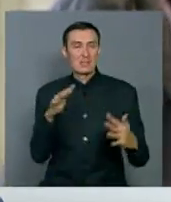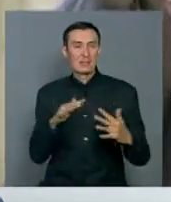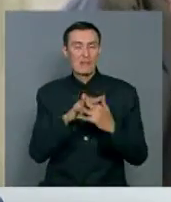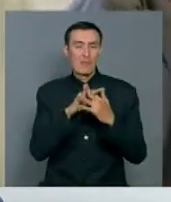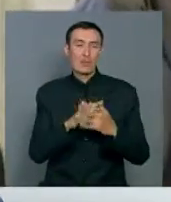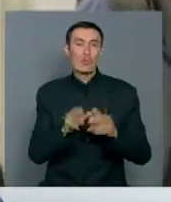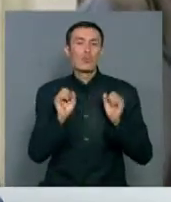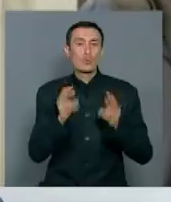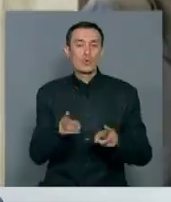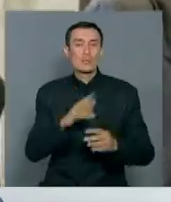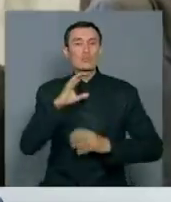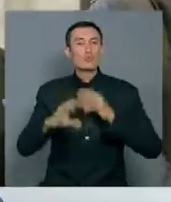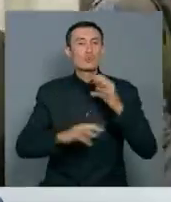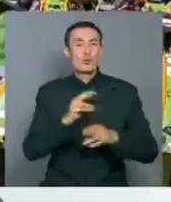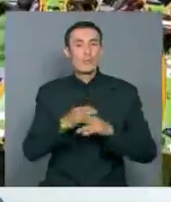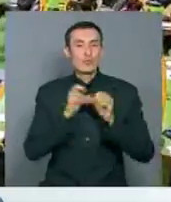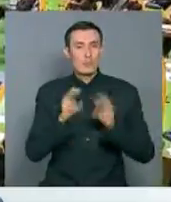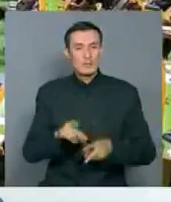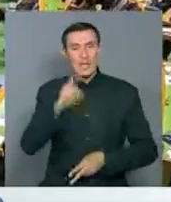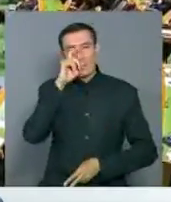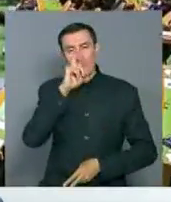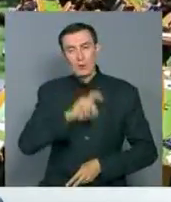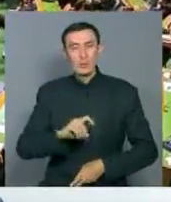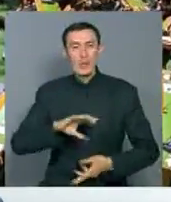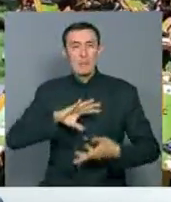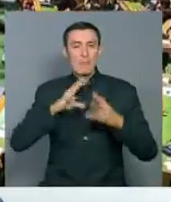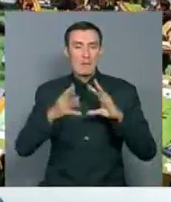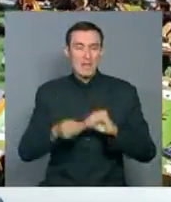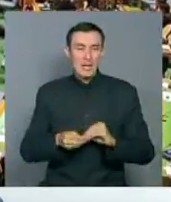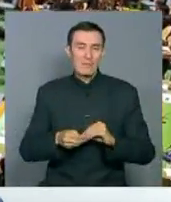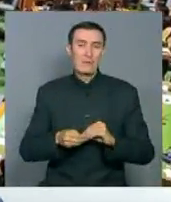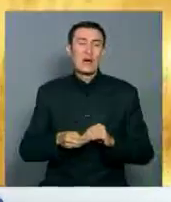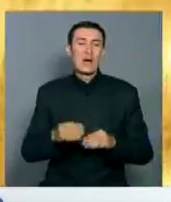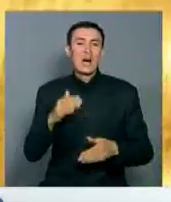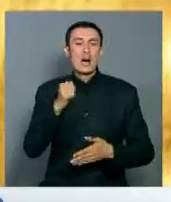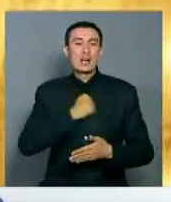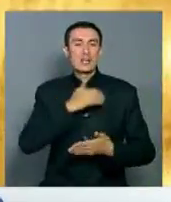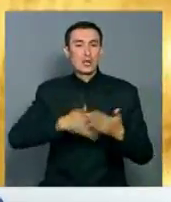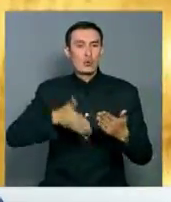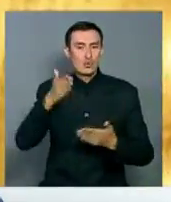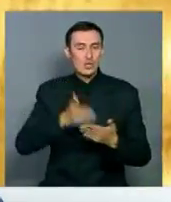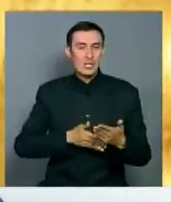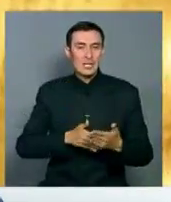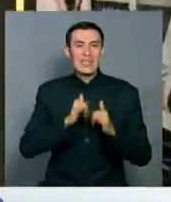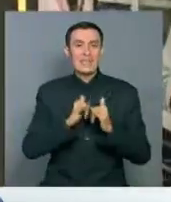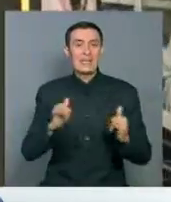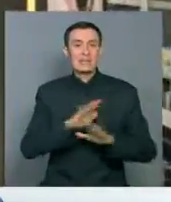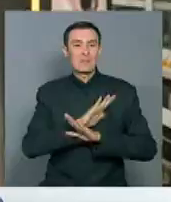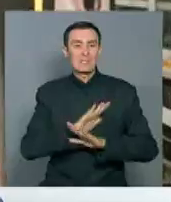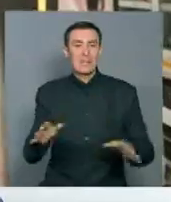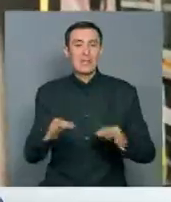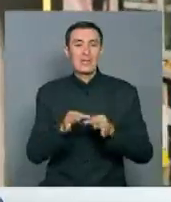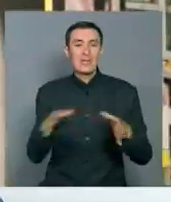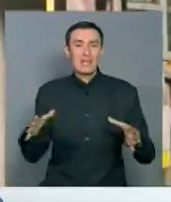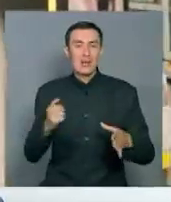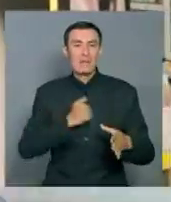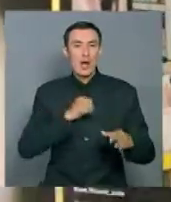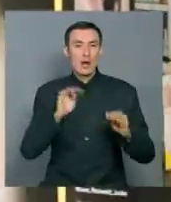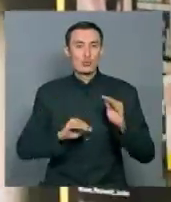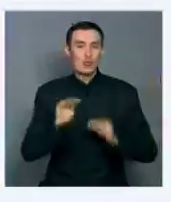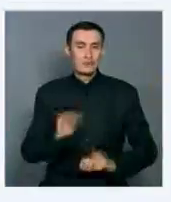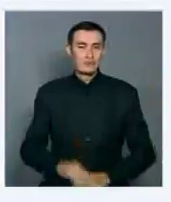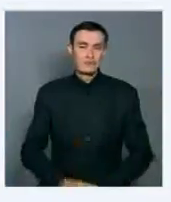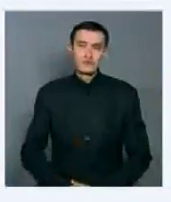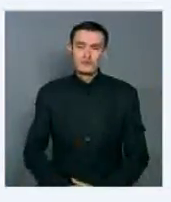угрозой международной безопасности, негативно отразится на усилиях в области разоружения и нераспространения. Майра Абдрахманова, Ренат